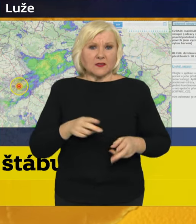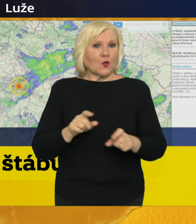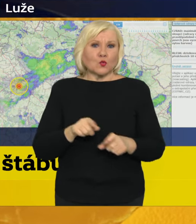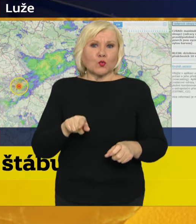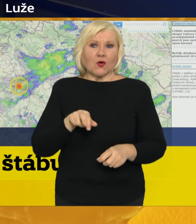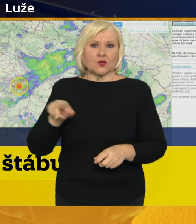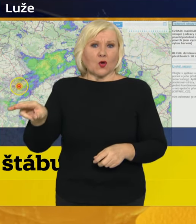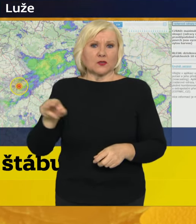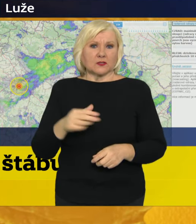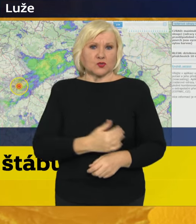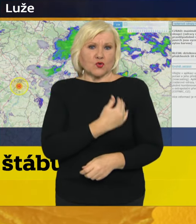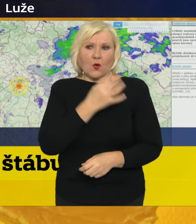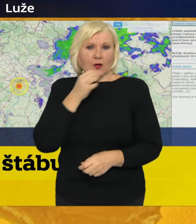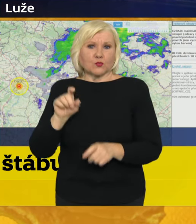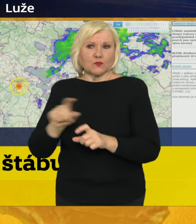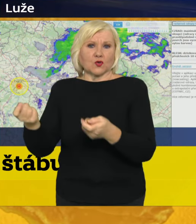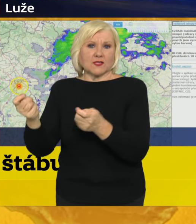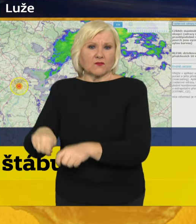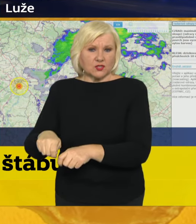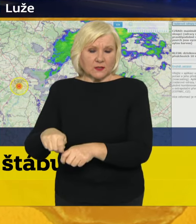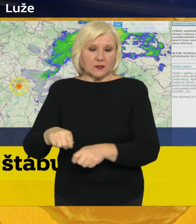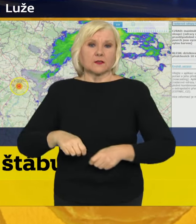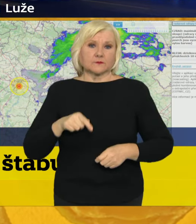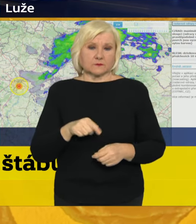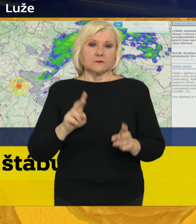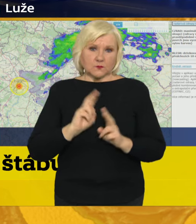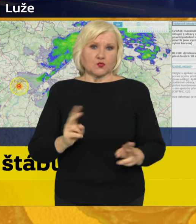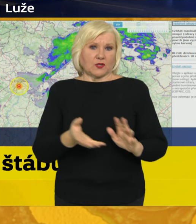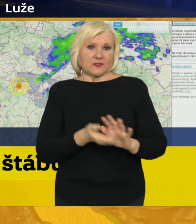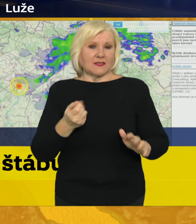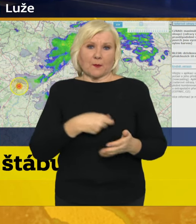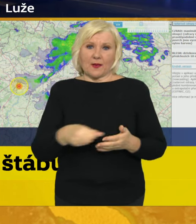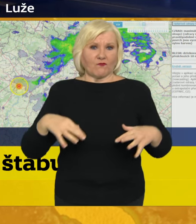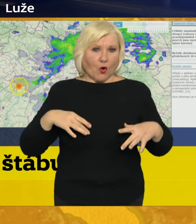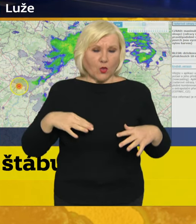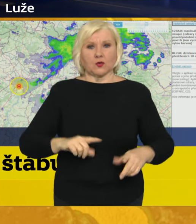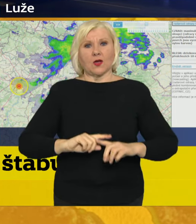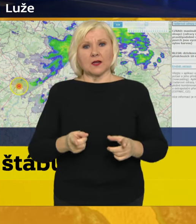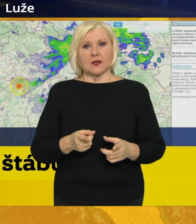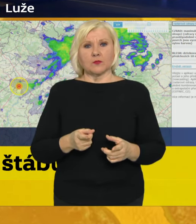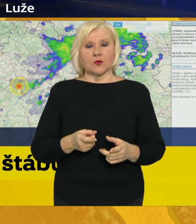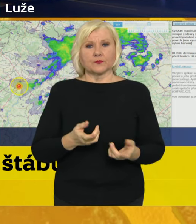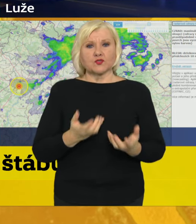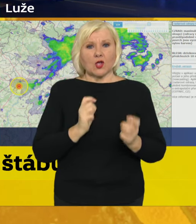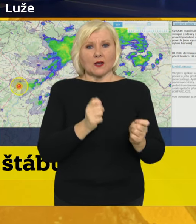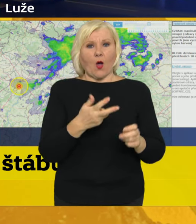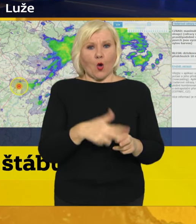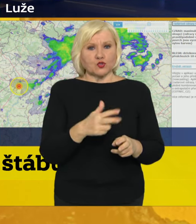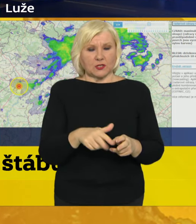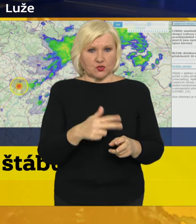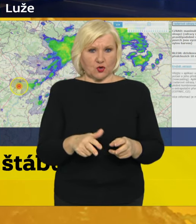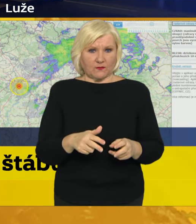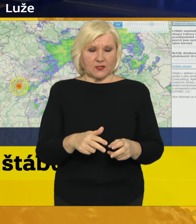nemůže navšťovat školu či školku, můžete si vzít neplacené volno nebo požádat o ošetřovné, pokud dítě není